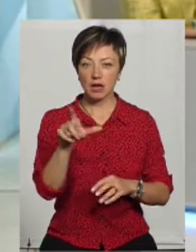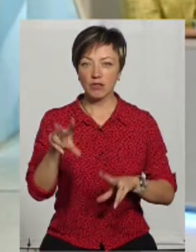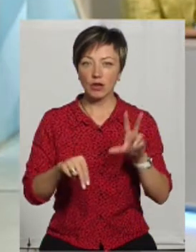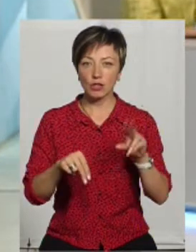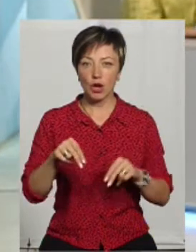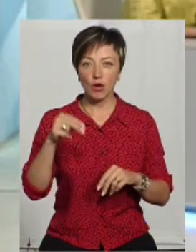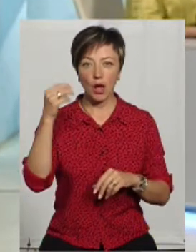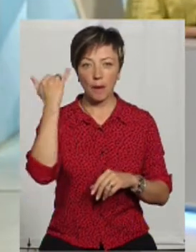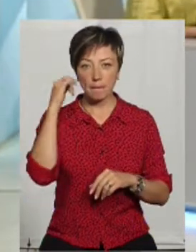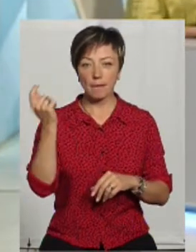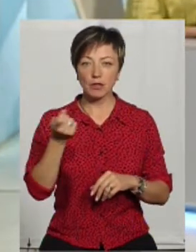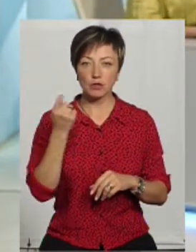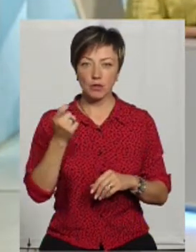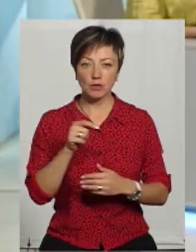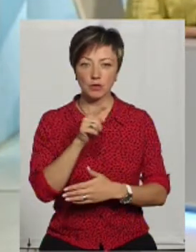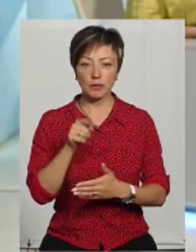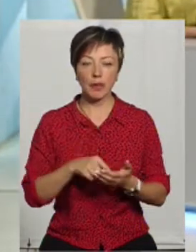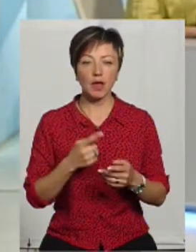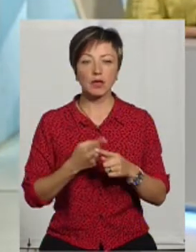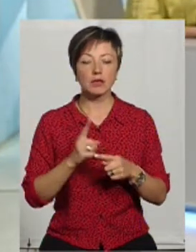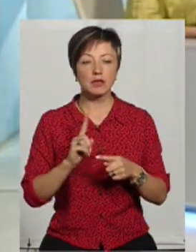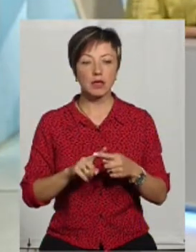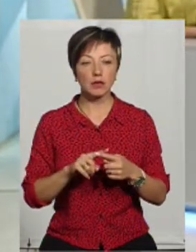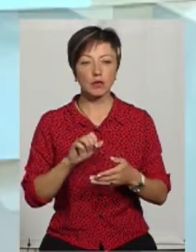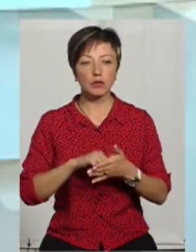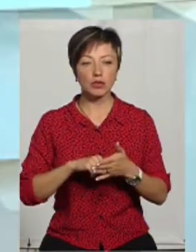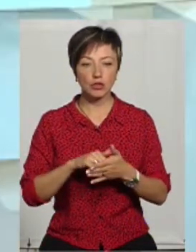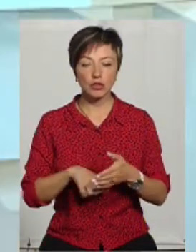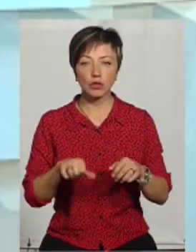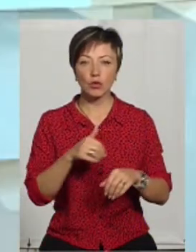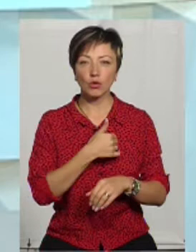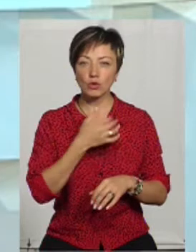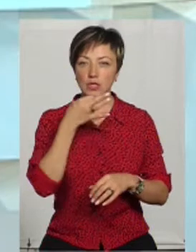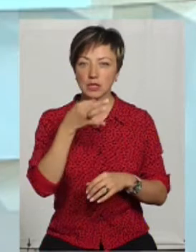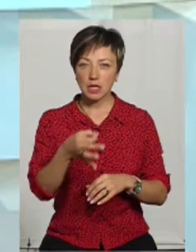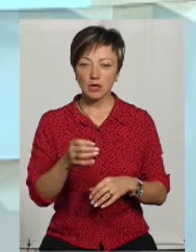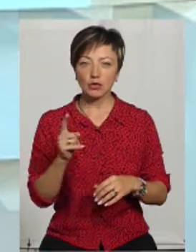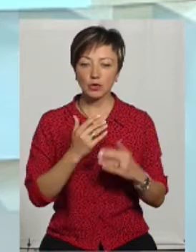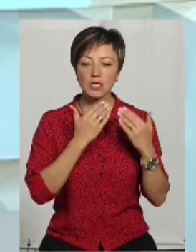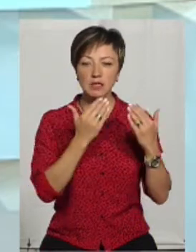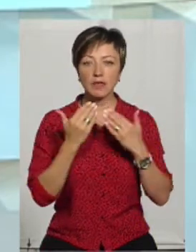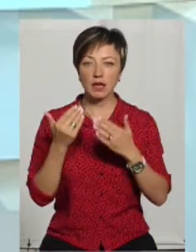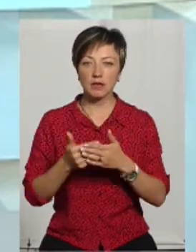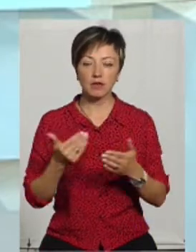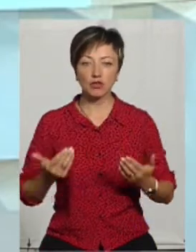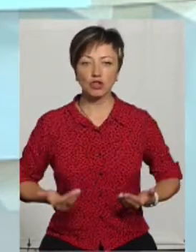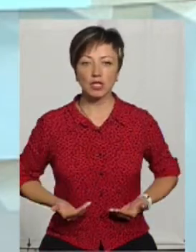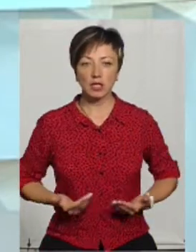пасовищем? З даного приводу, хочу сказати, що звернень від жителів